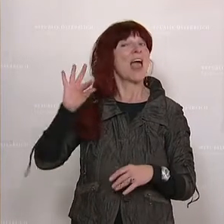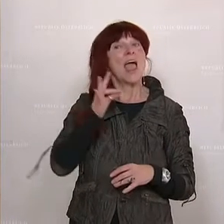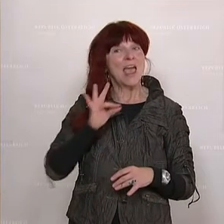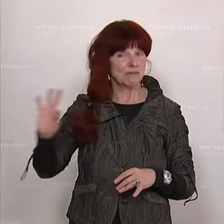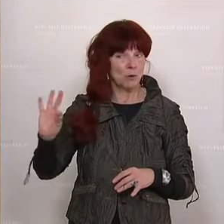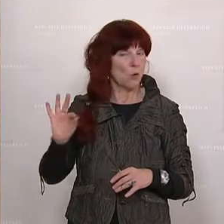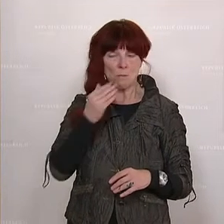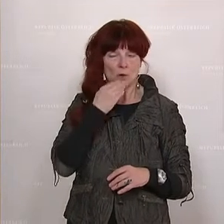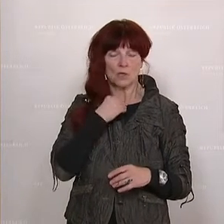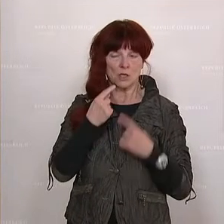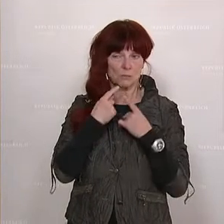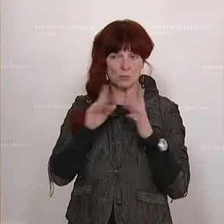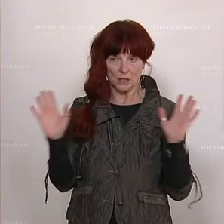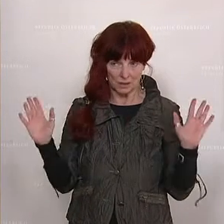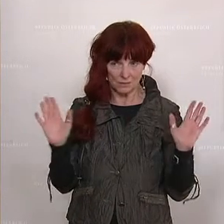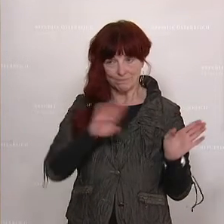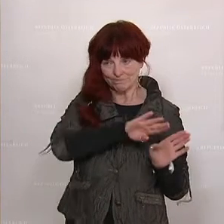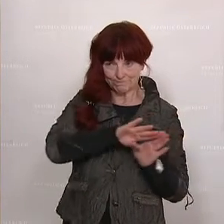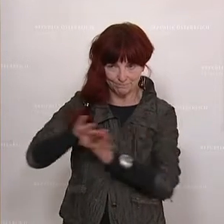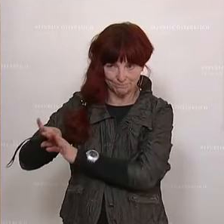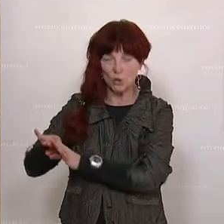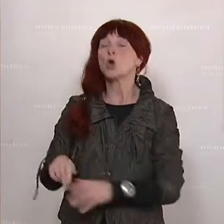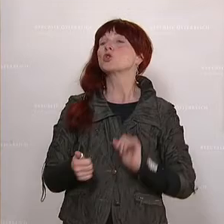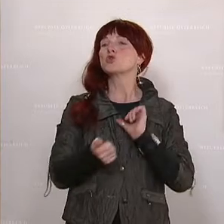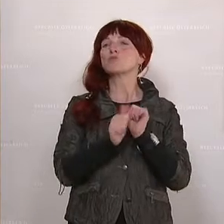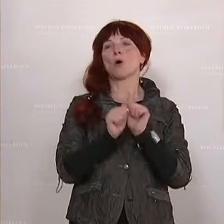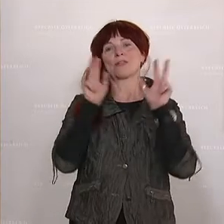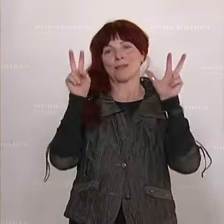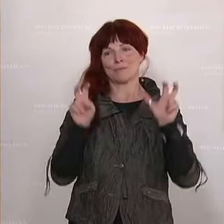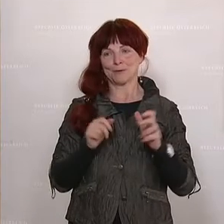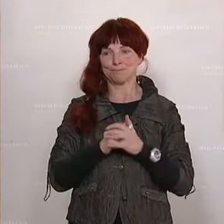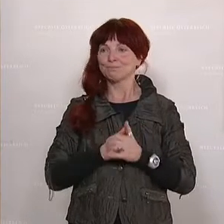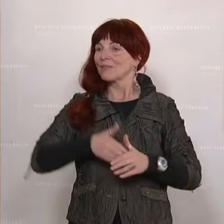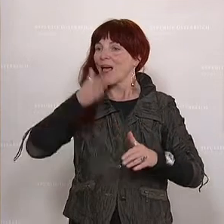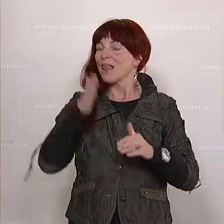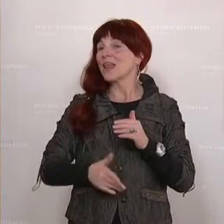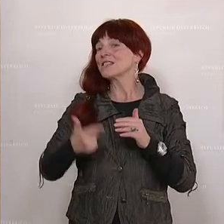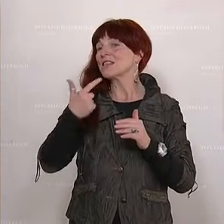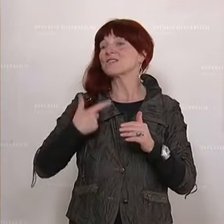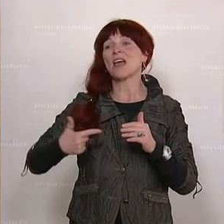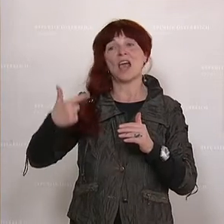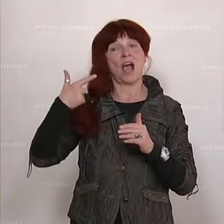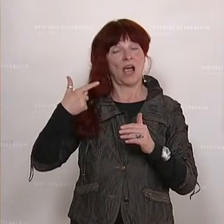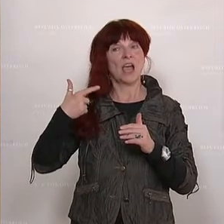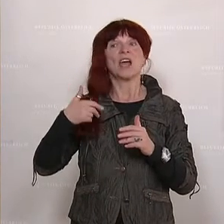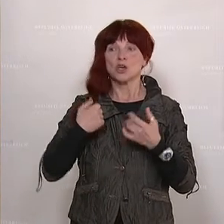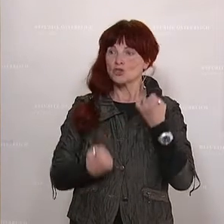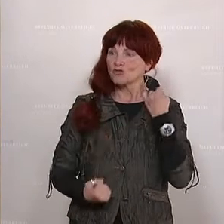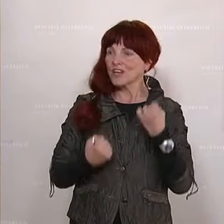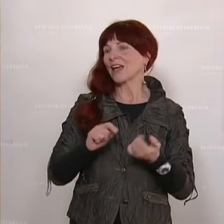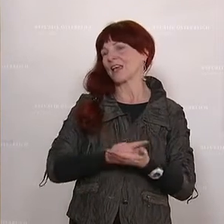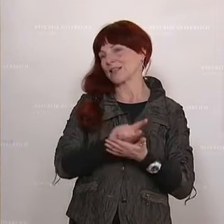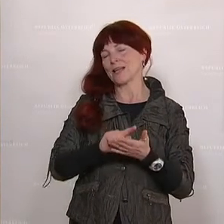sondern über den Sport reden. Und der Sport hat sicherlich in den letzten zwei Jahren wie andere Bereiche sicherlich eine schwierige